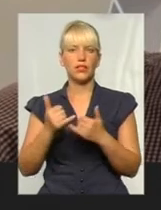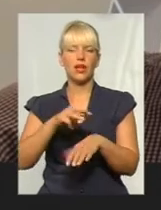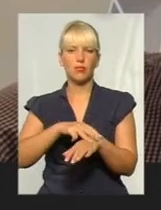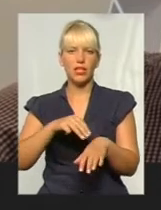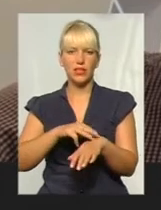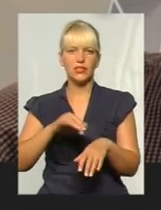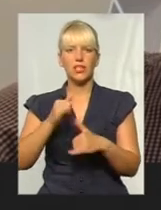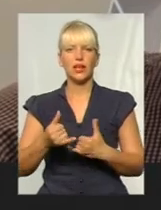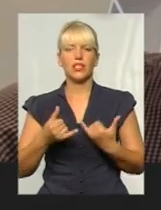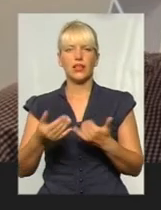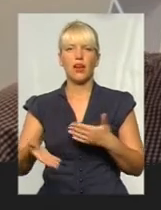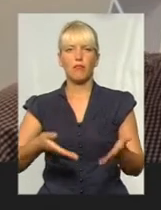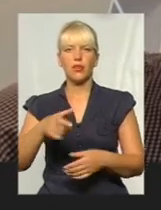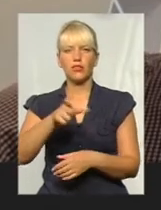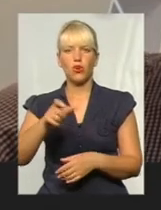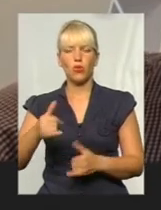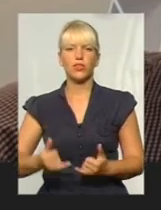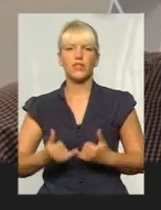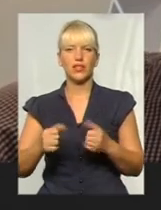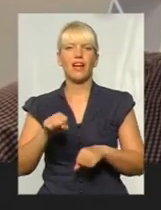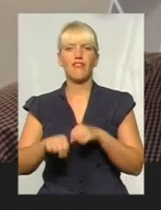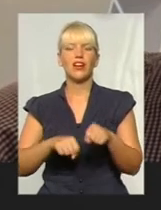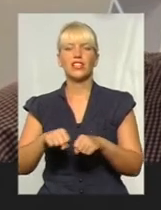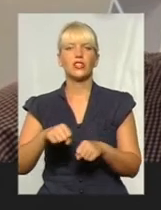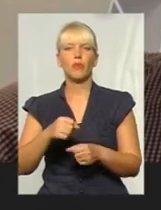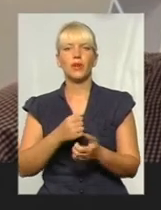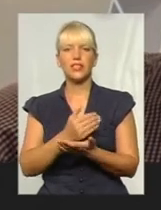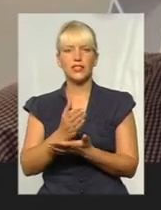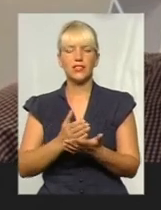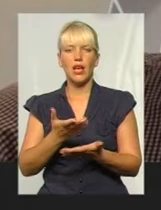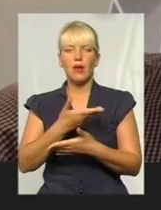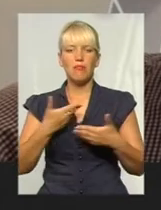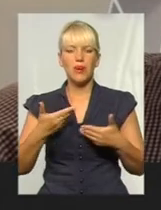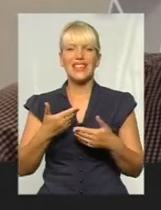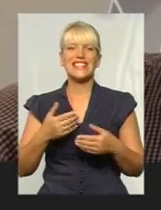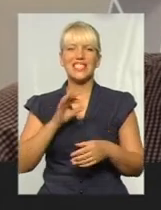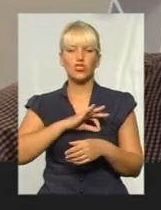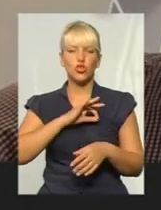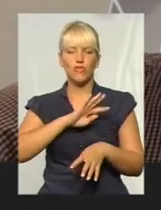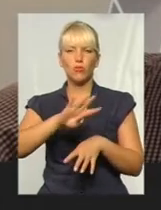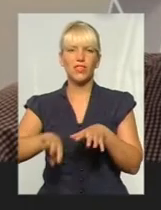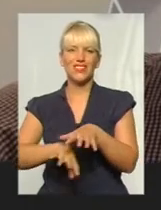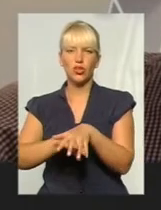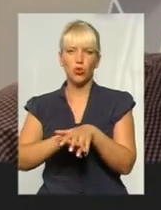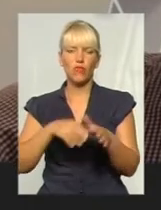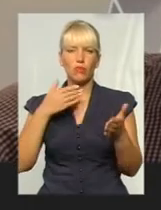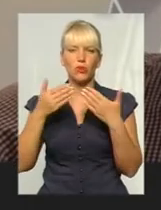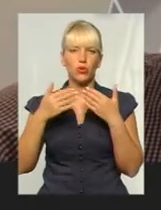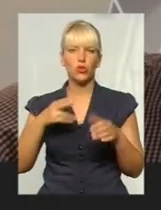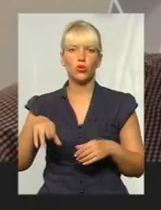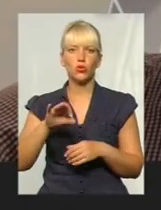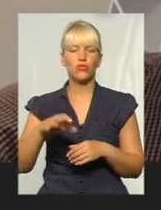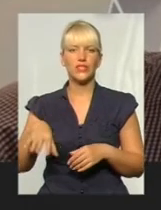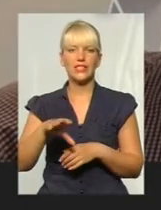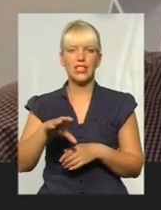пішкодів, для велосипедистів. Ми застосовуємо інтегрований підход підхід до вулиці. Тим чином ми не